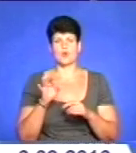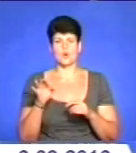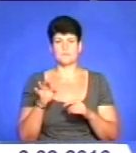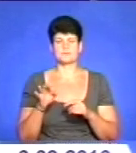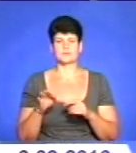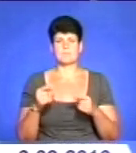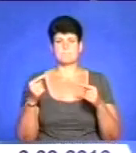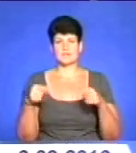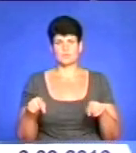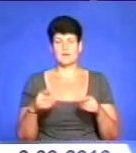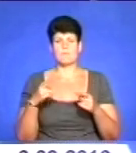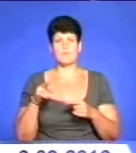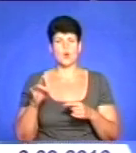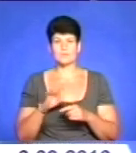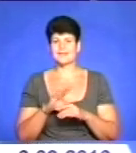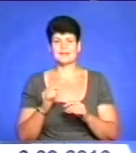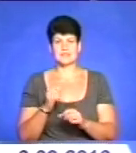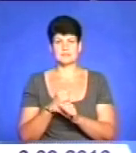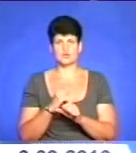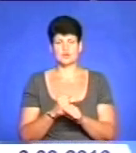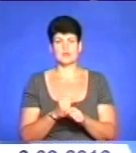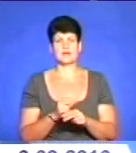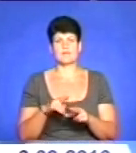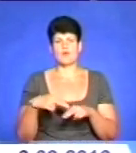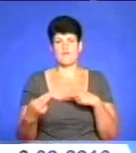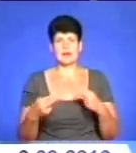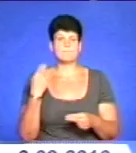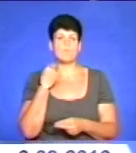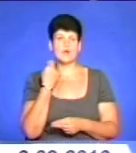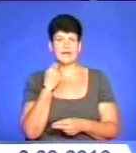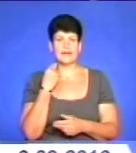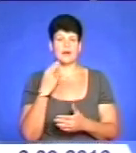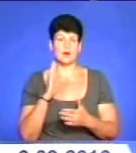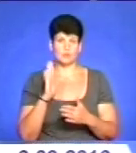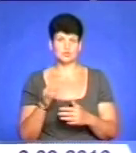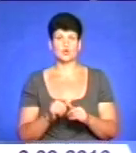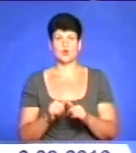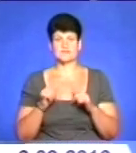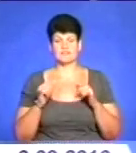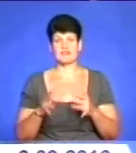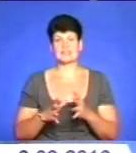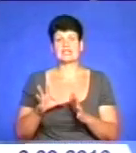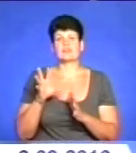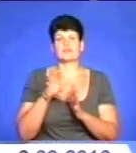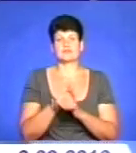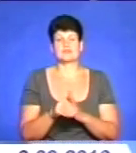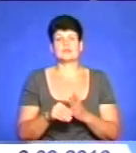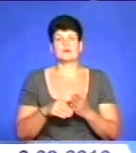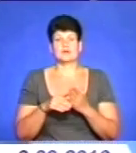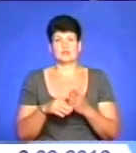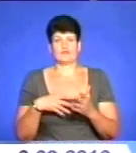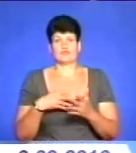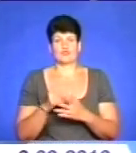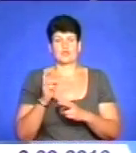не лише запрацює та розрахується з боргами, а ще й матиме змогу розвиватись та інвестувати у свої виробничі